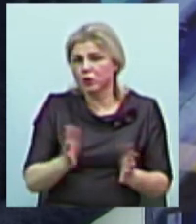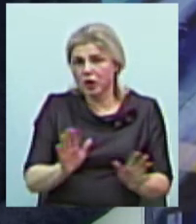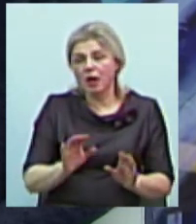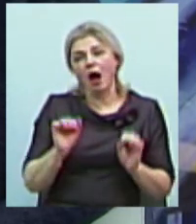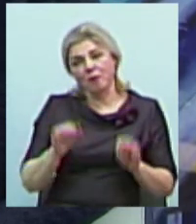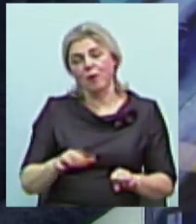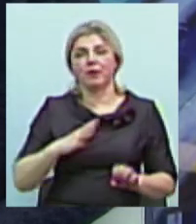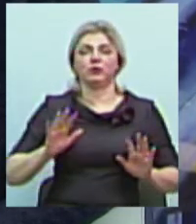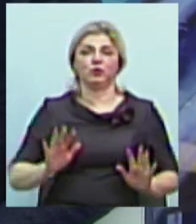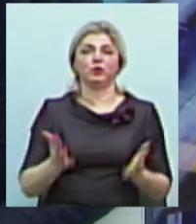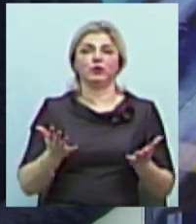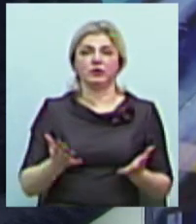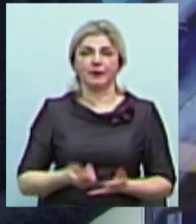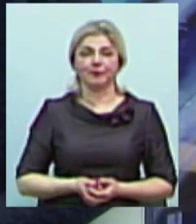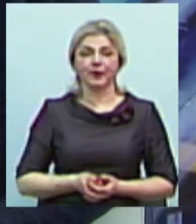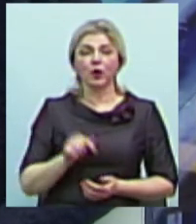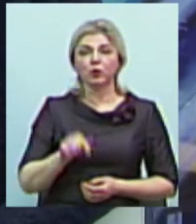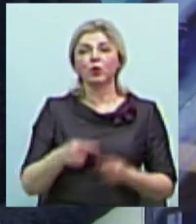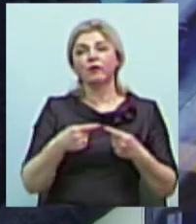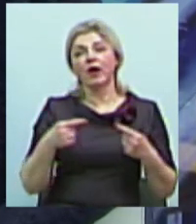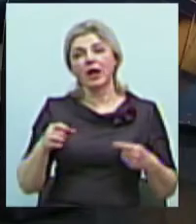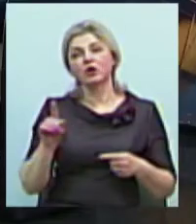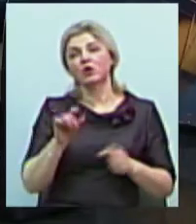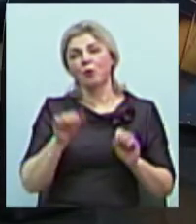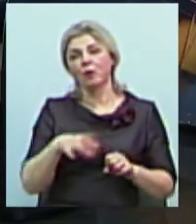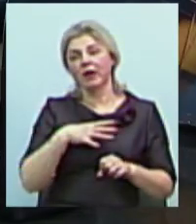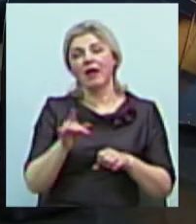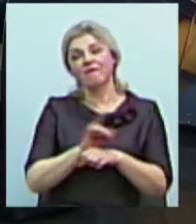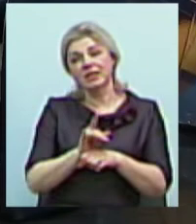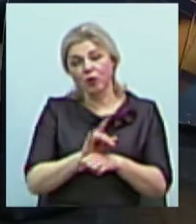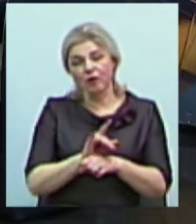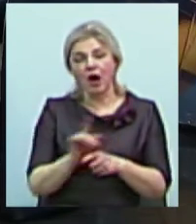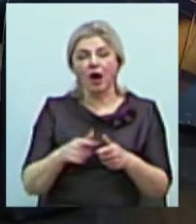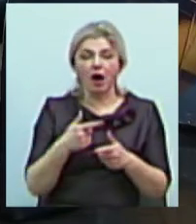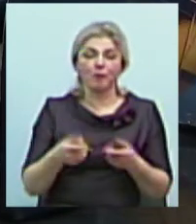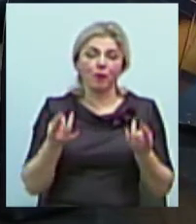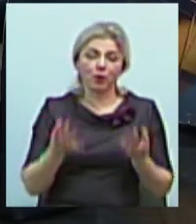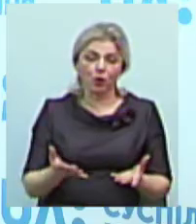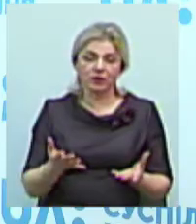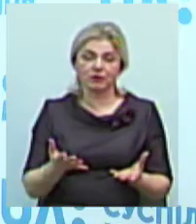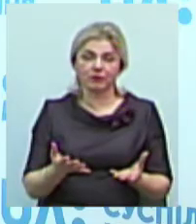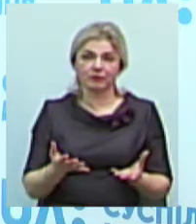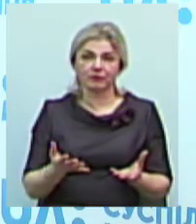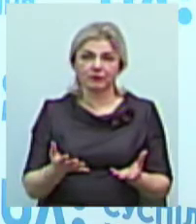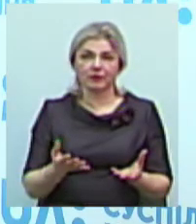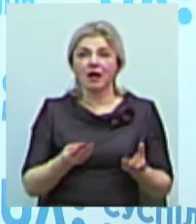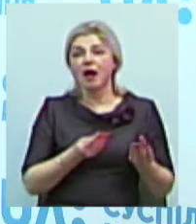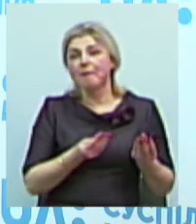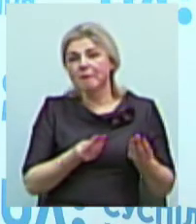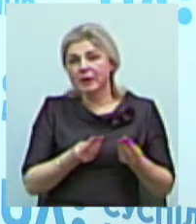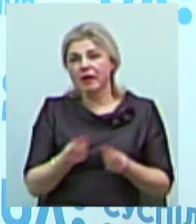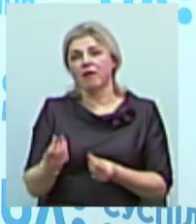Тобто, треба ставити... Тому можуть бути варіанти або якось щось фальсифікувати, або просто покласти... Впливають,